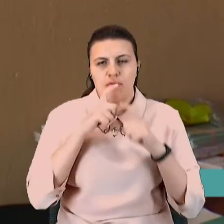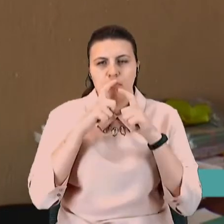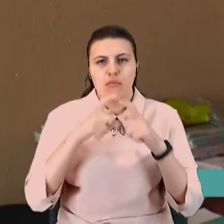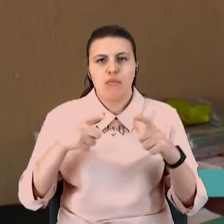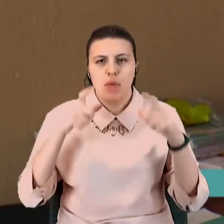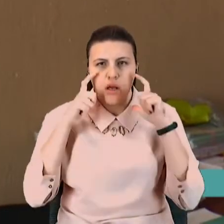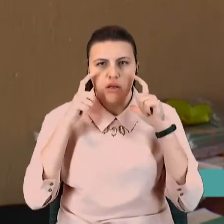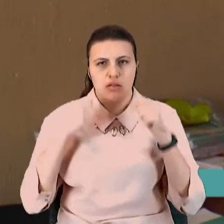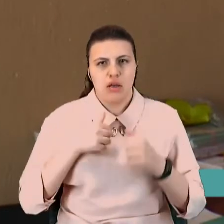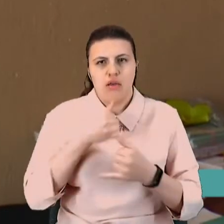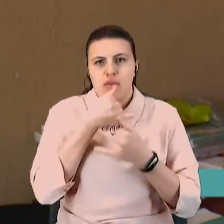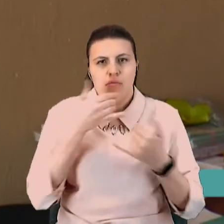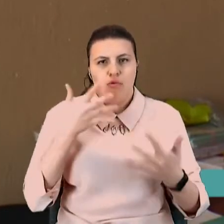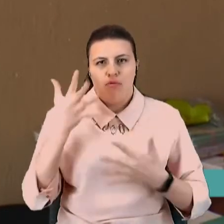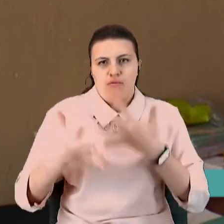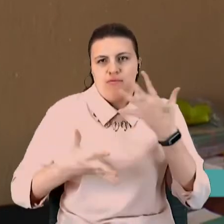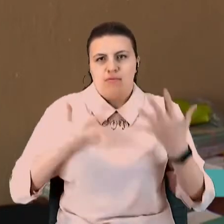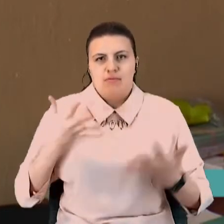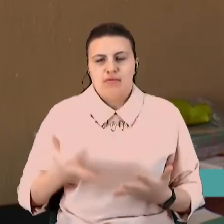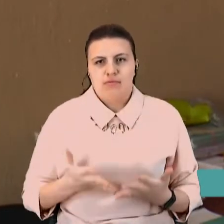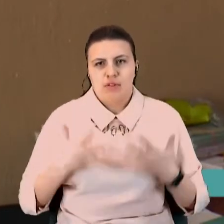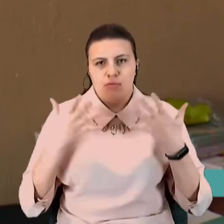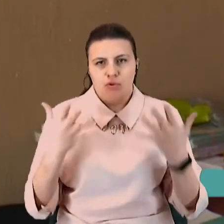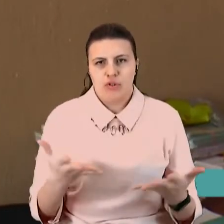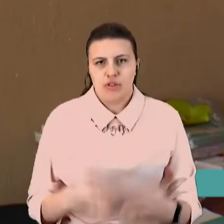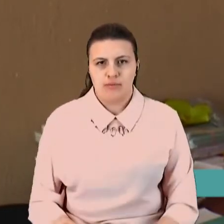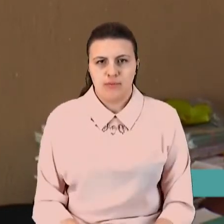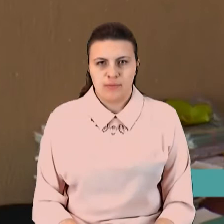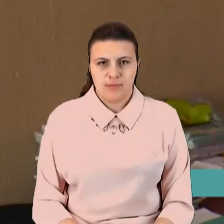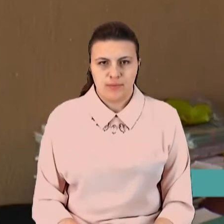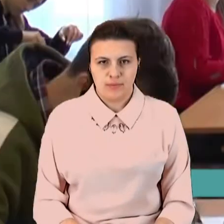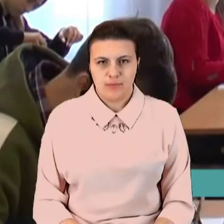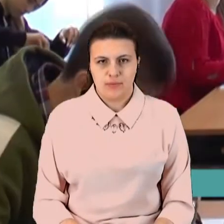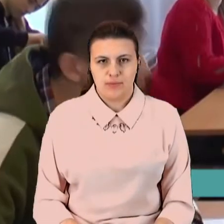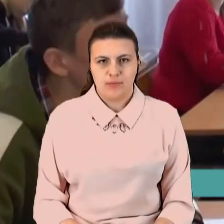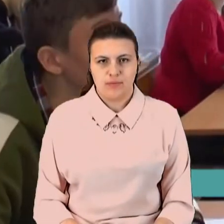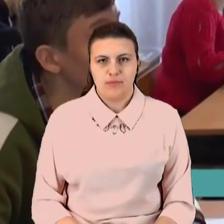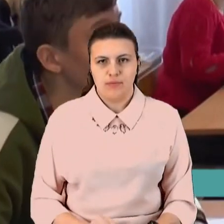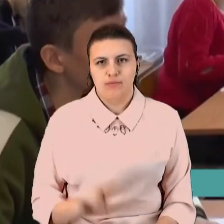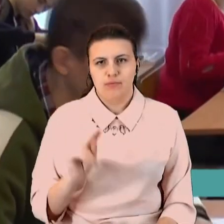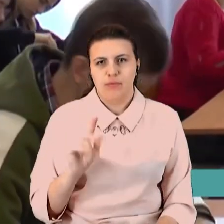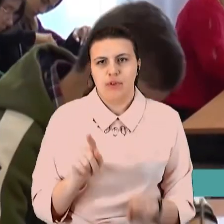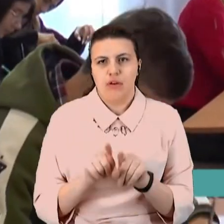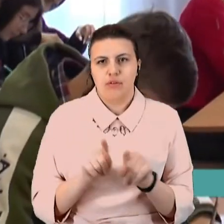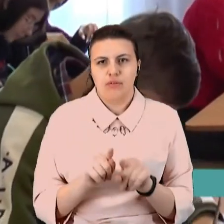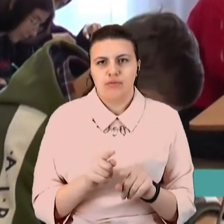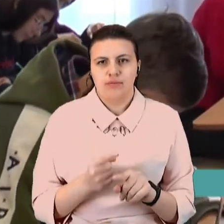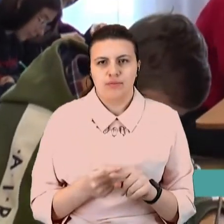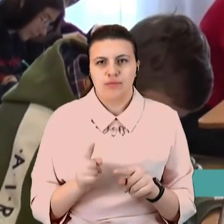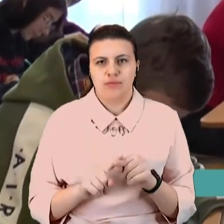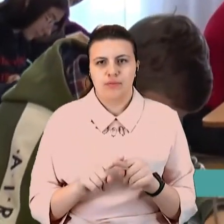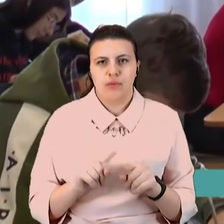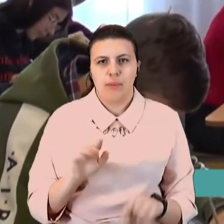в повній мірі можу передати, наприклад, свої емоції на уроці. У себе зошиті після визначення